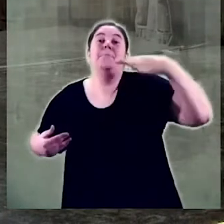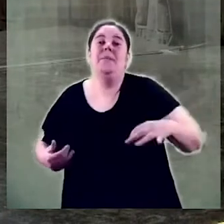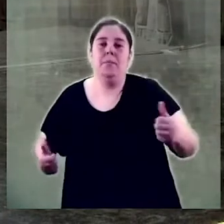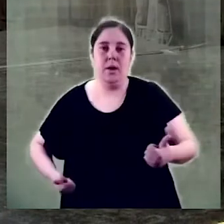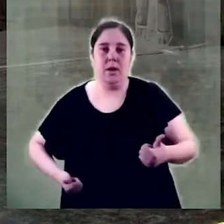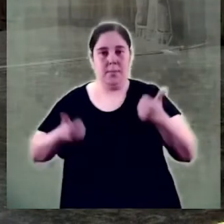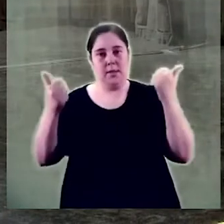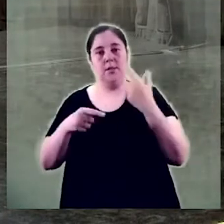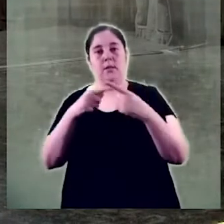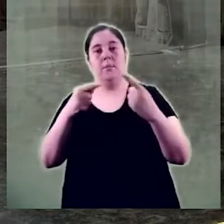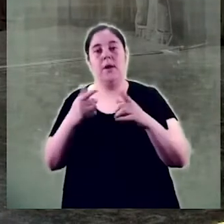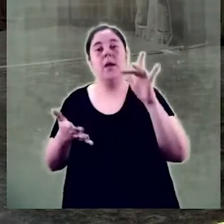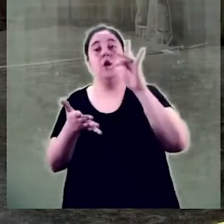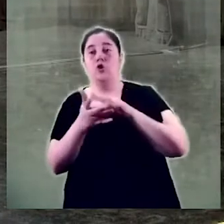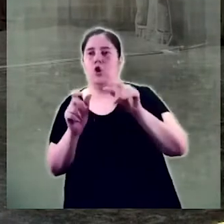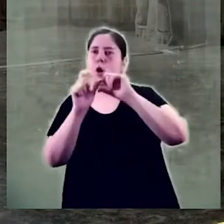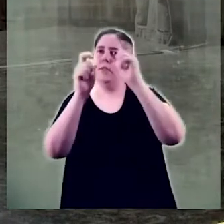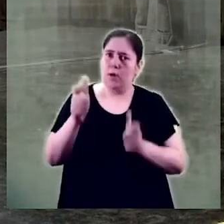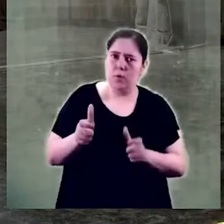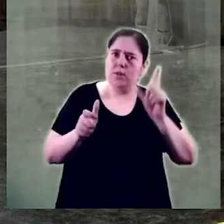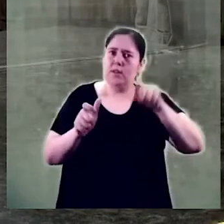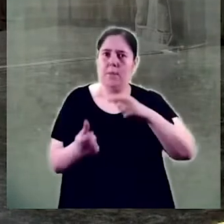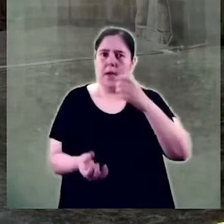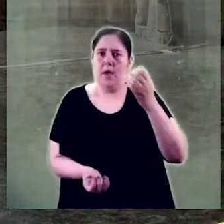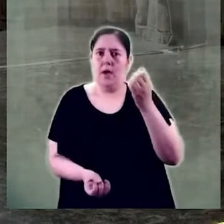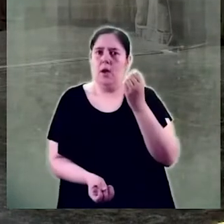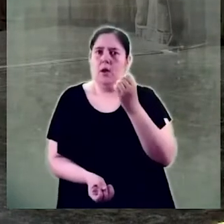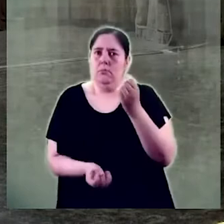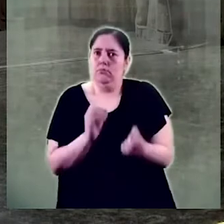renovar-nos i el llenguatge n'és també l'instrument.